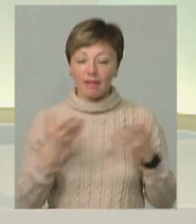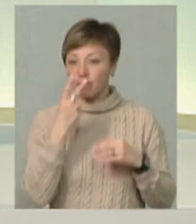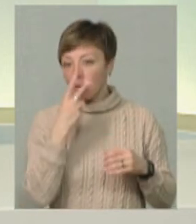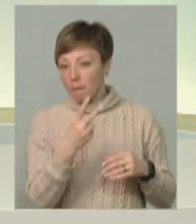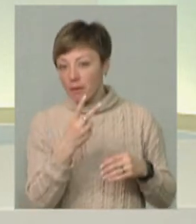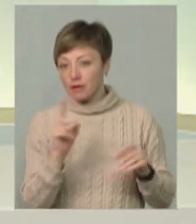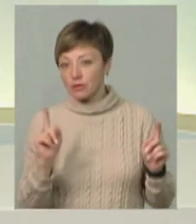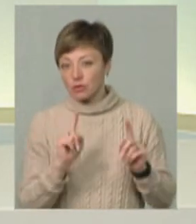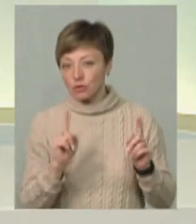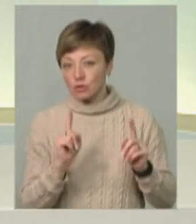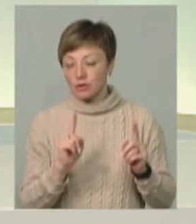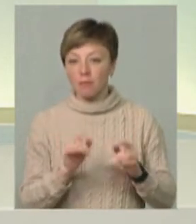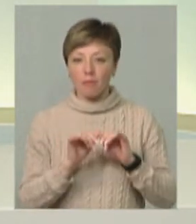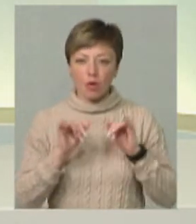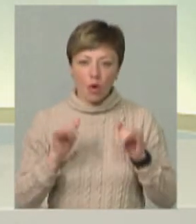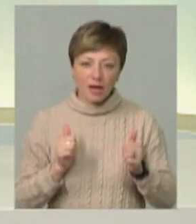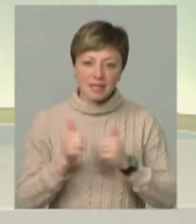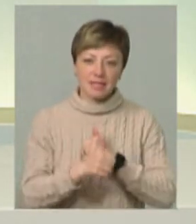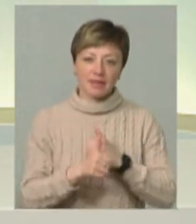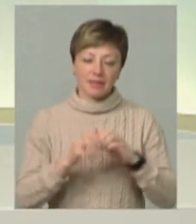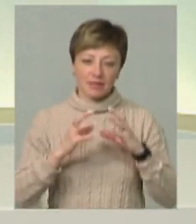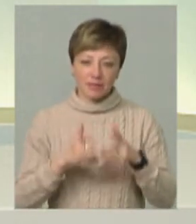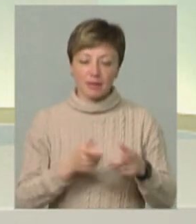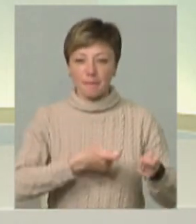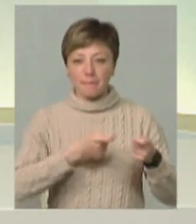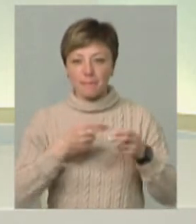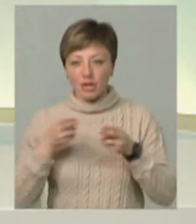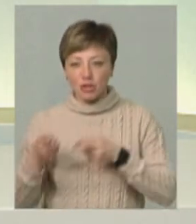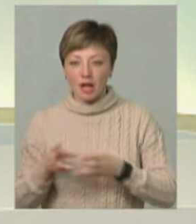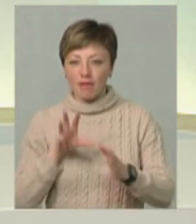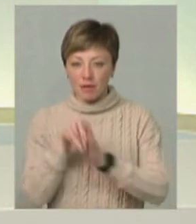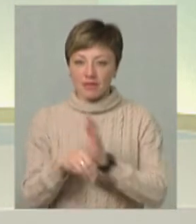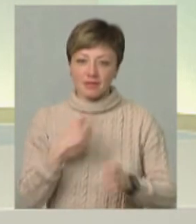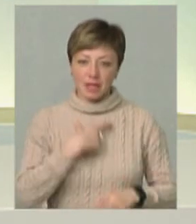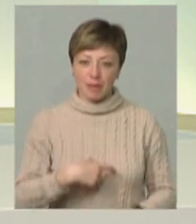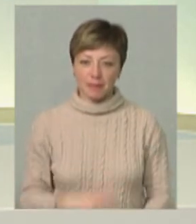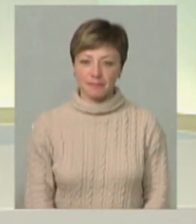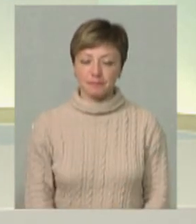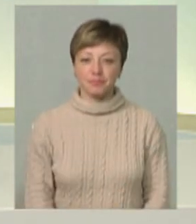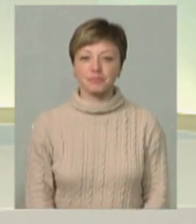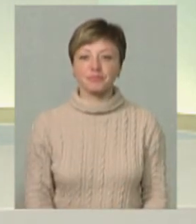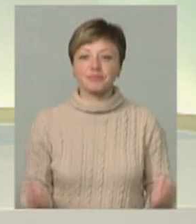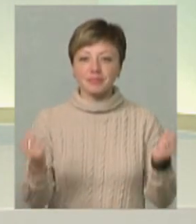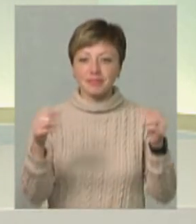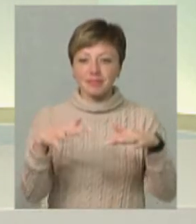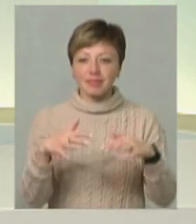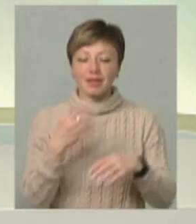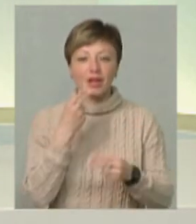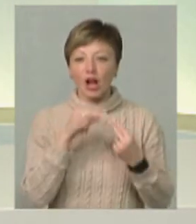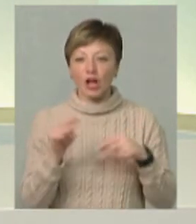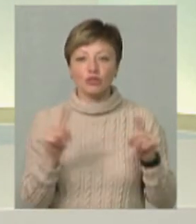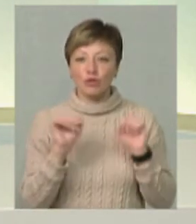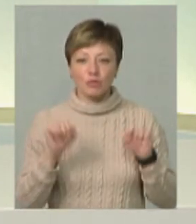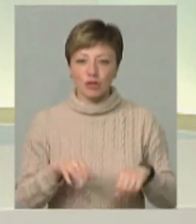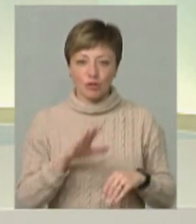побачили щось прогресивне в світі. Вони тут же приїжджали і впроваджували в себе. І вони зібрали оце краще, що